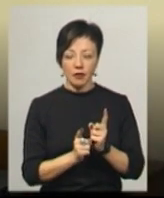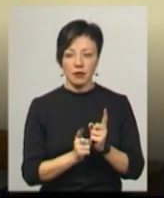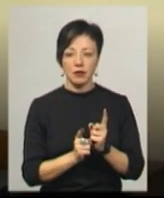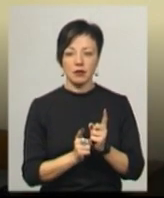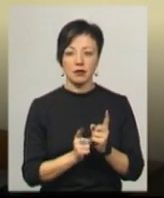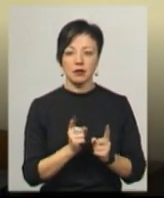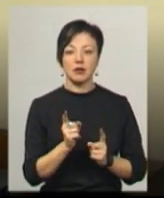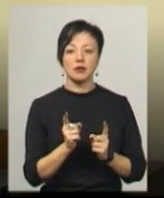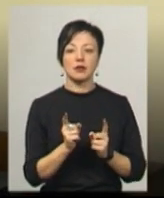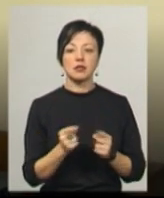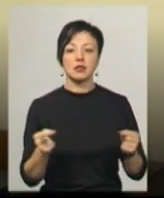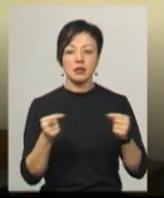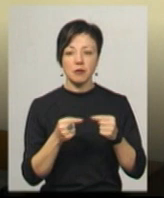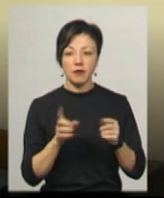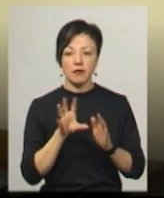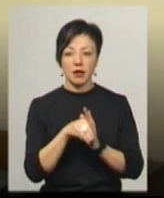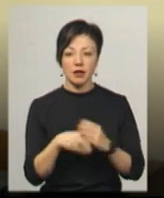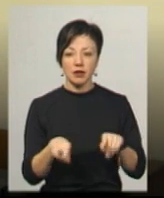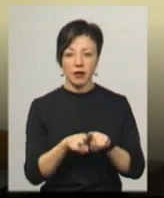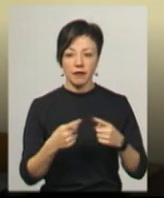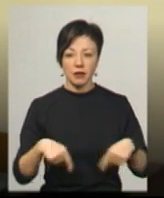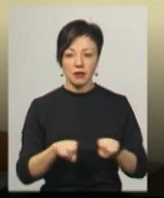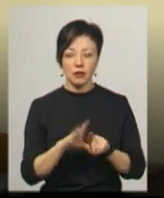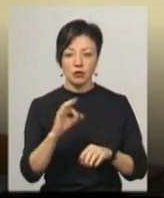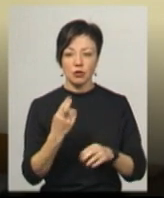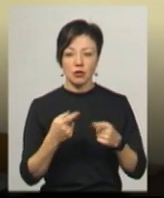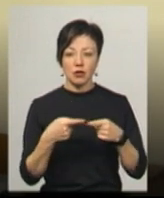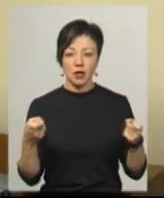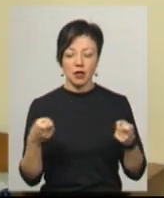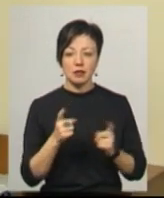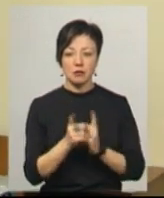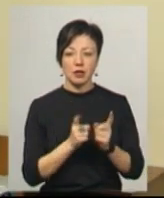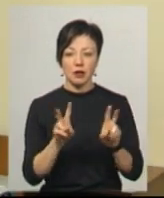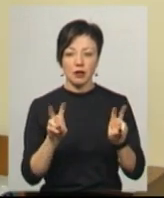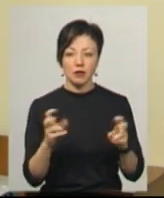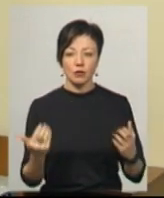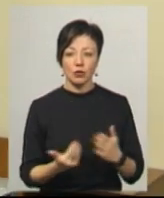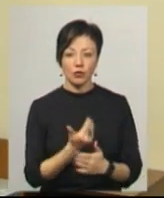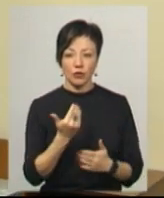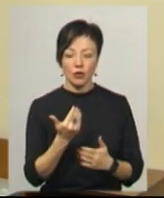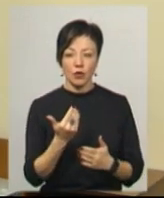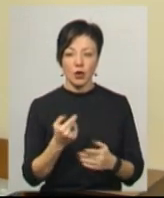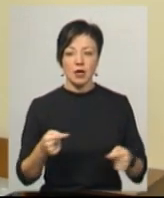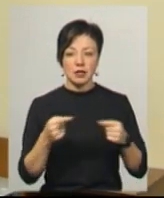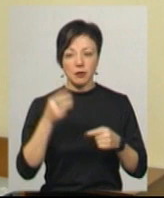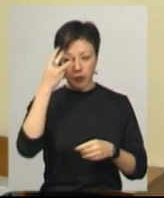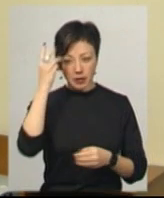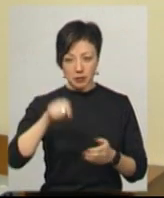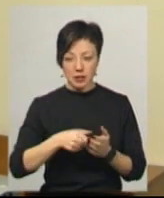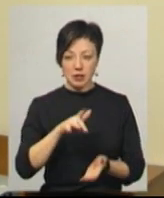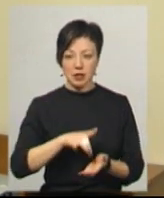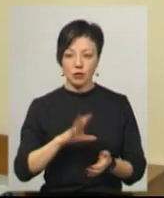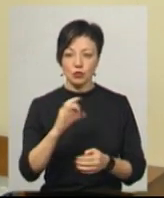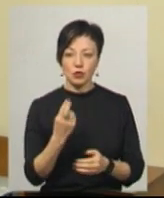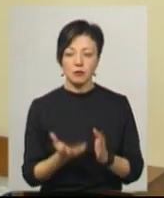саме ввели таке відділення, як соціальний готель, та змінили назву на нову, саме Хмельницький міський центр соціальної